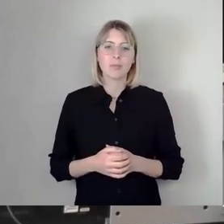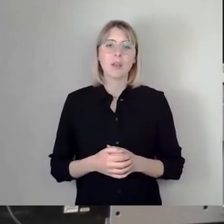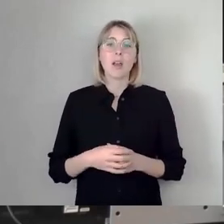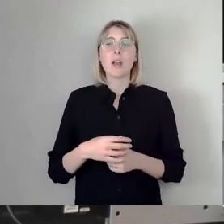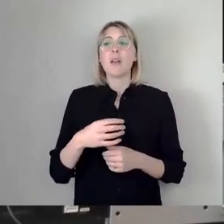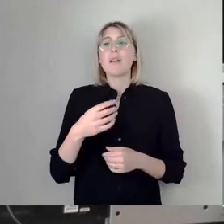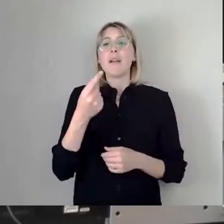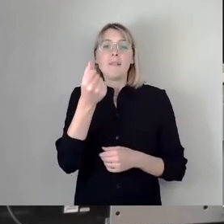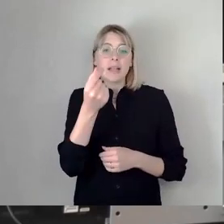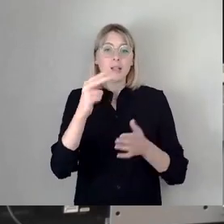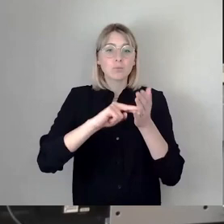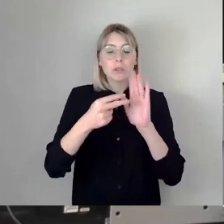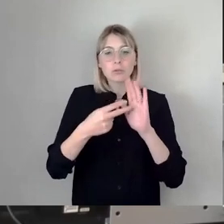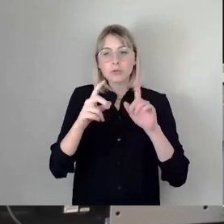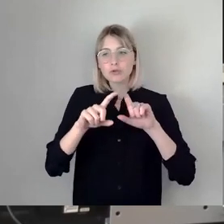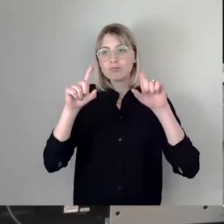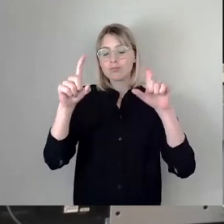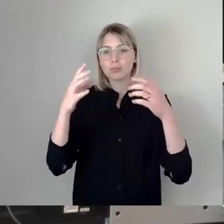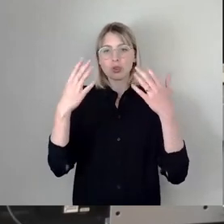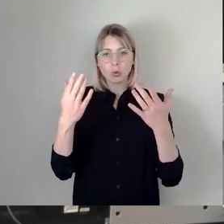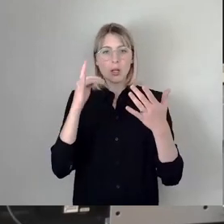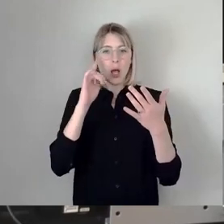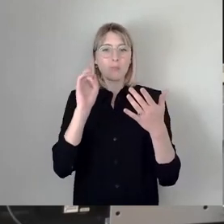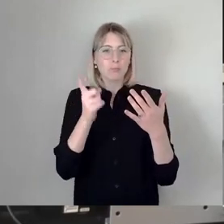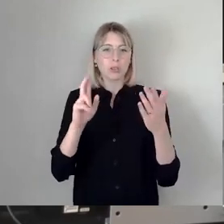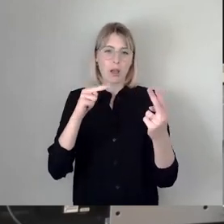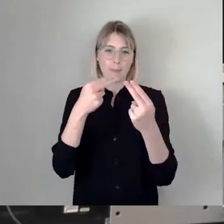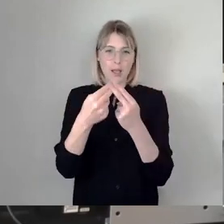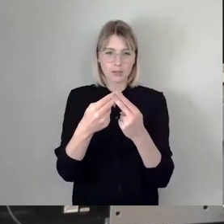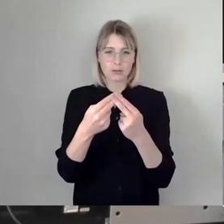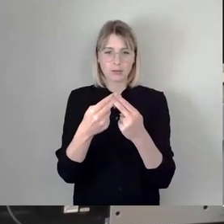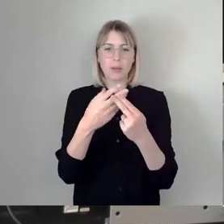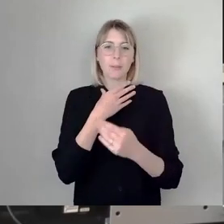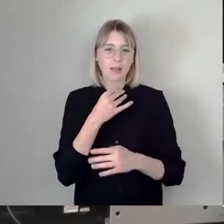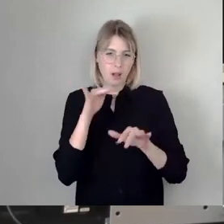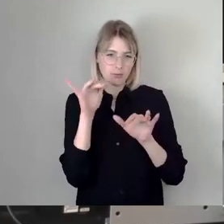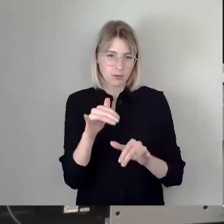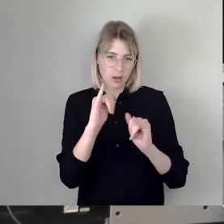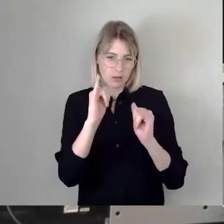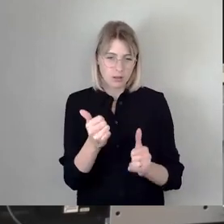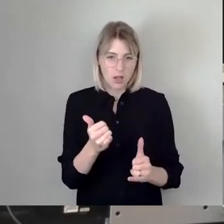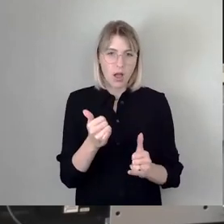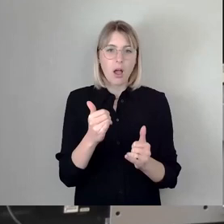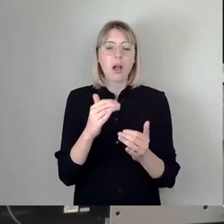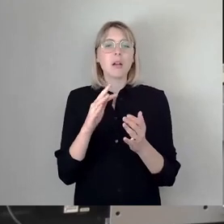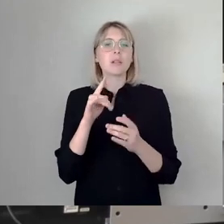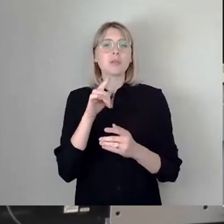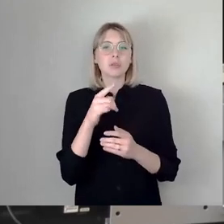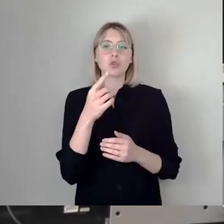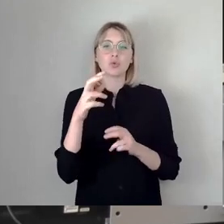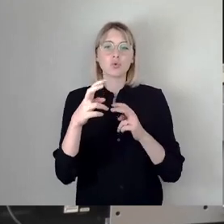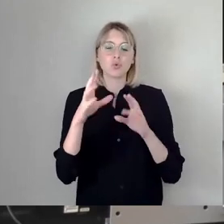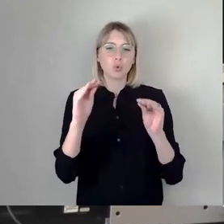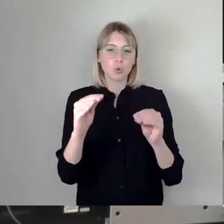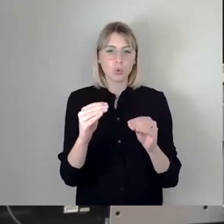Finanzpolitisch sehe ich schon einen Anpassungsbedarf, und zwar eben des Nutzungsentgeltes. Wir